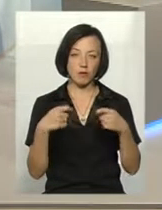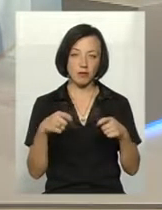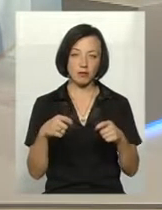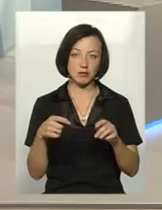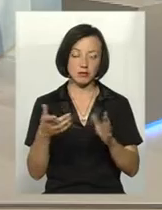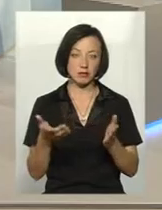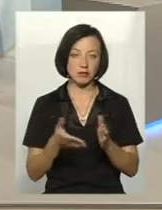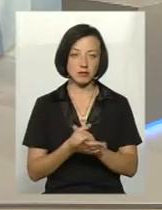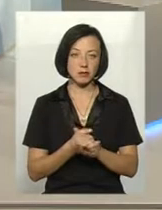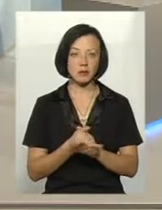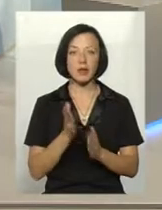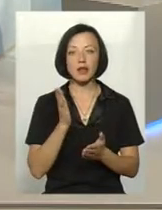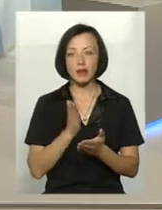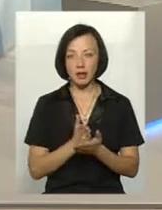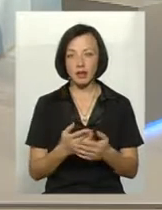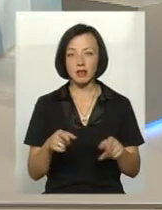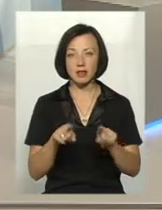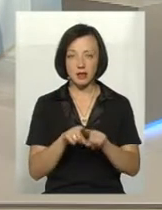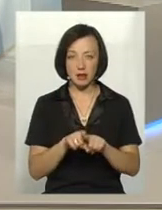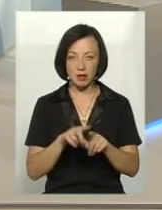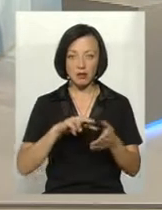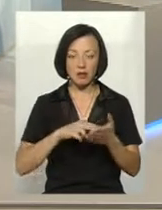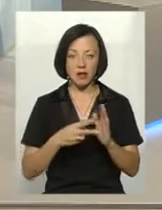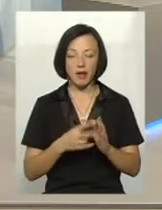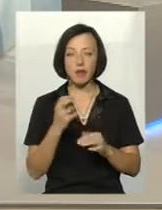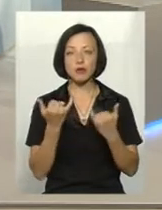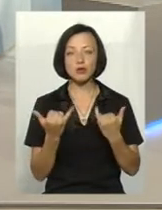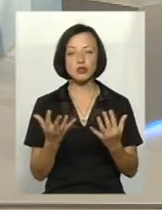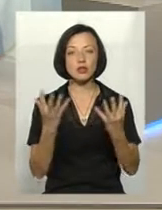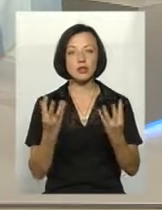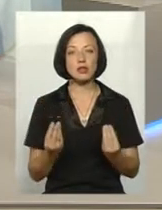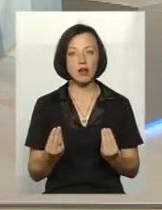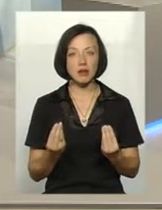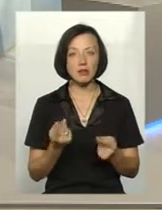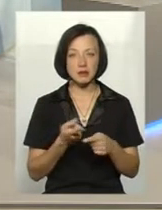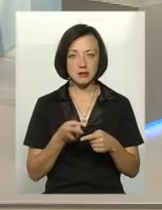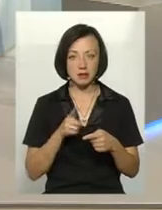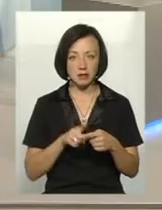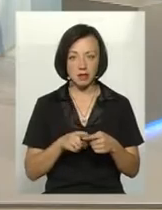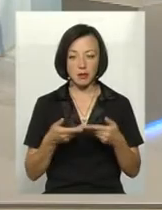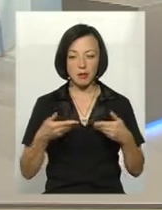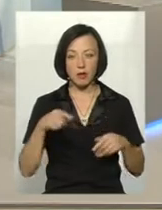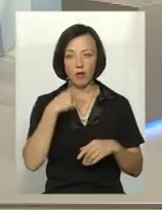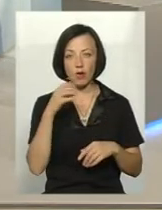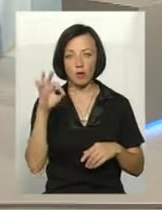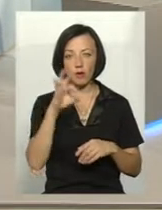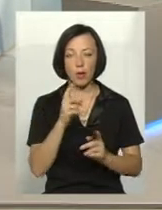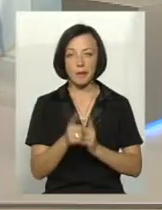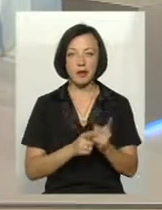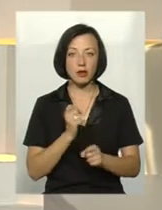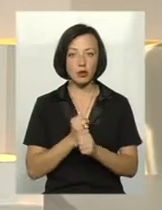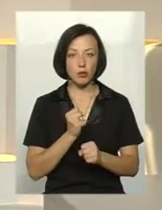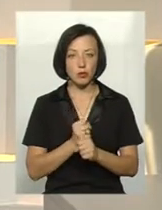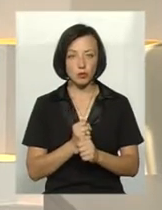Є такі тенденції? На сьогоднішній день, а це ми говоримо про переробку,